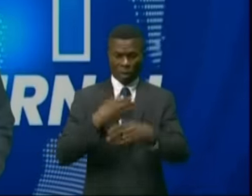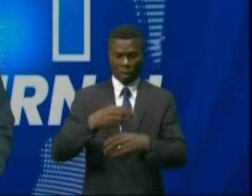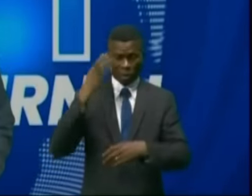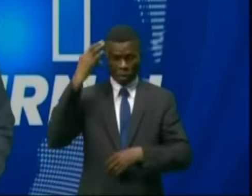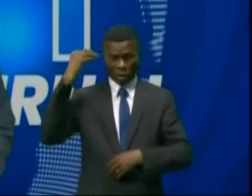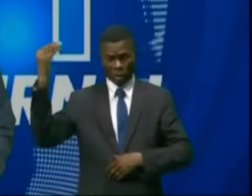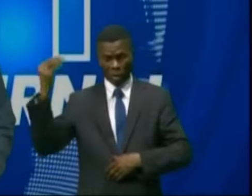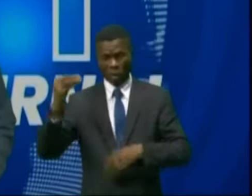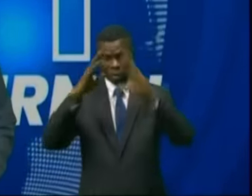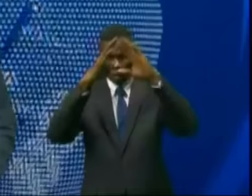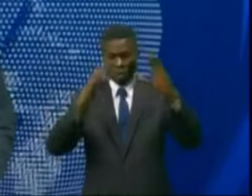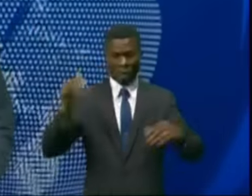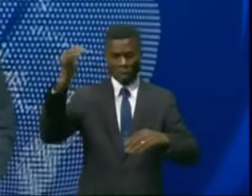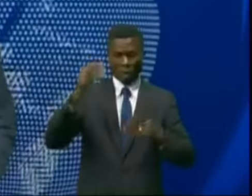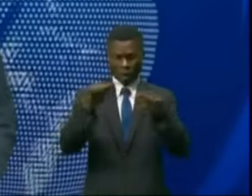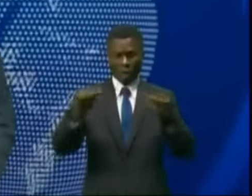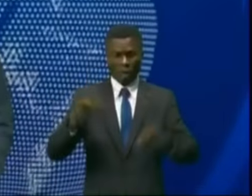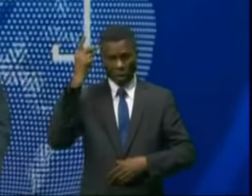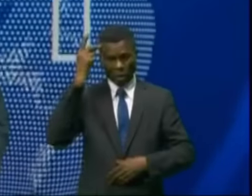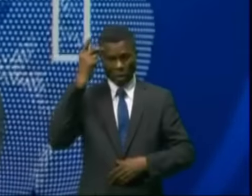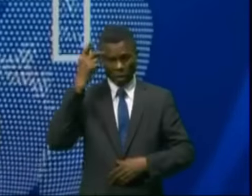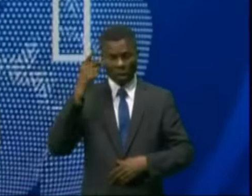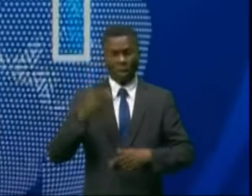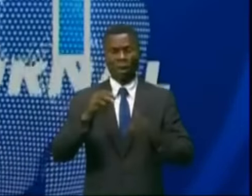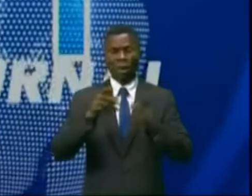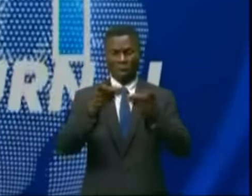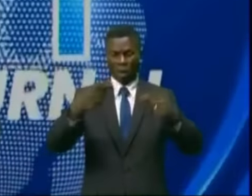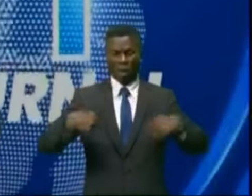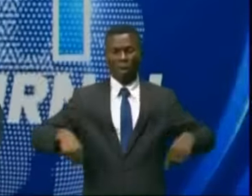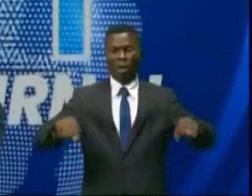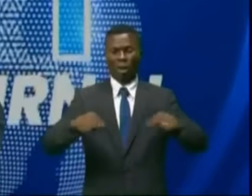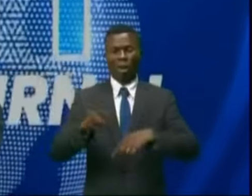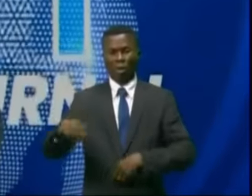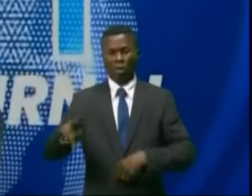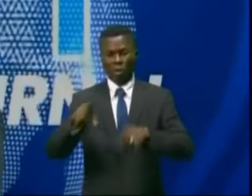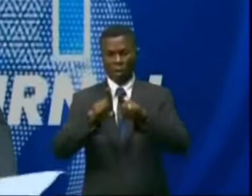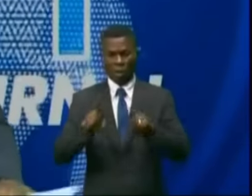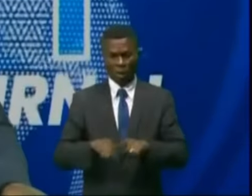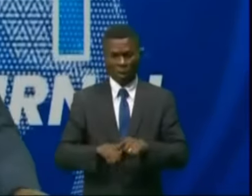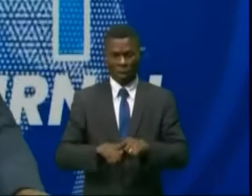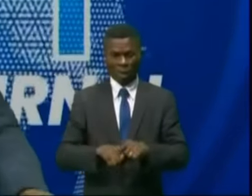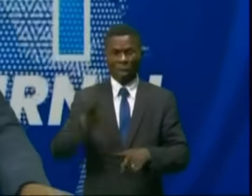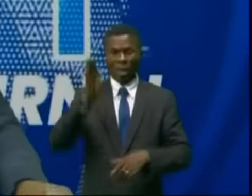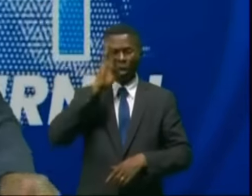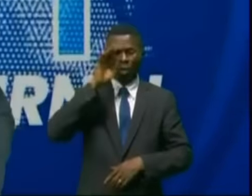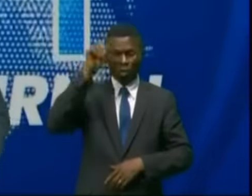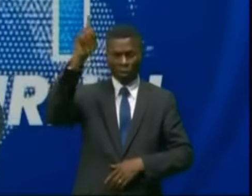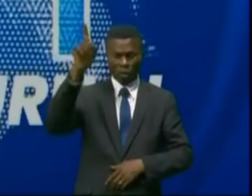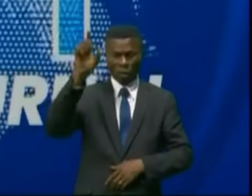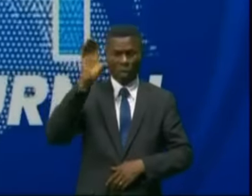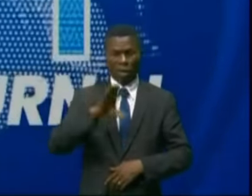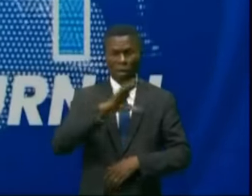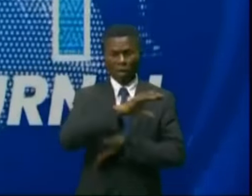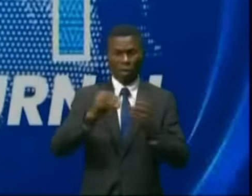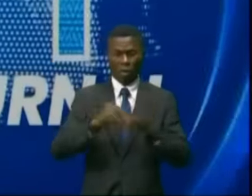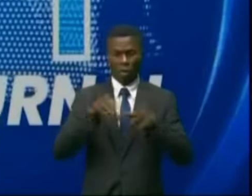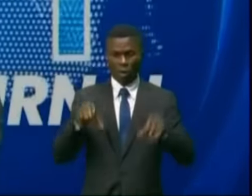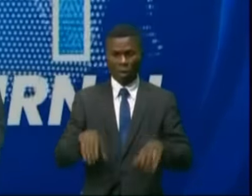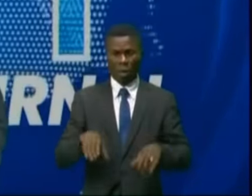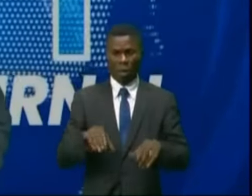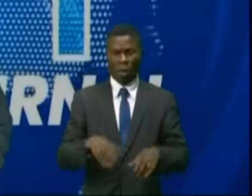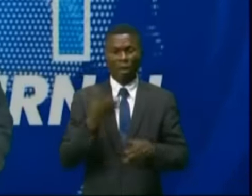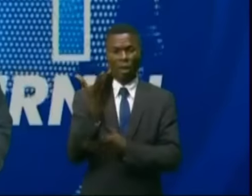'expertise de ces immeubles et terrains à Kinshasa, dans les entités provinciales et à Bruxelles. La Banque centrale du Congo